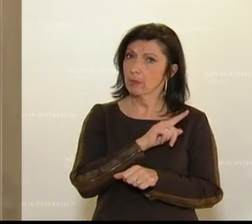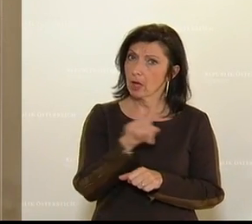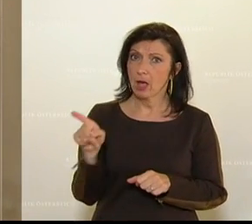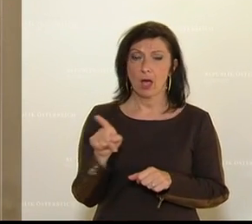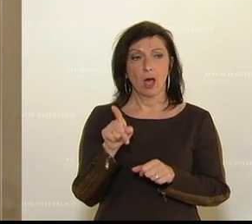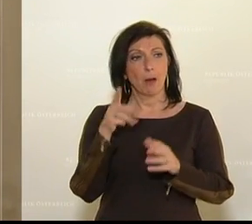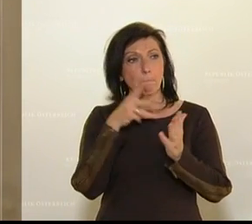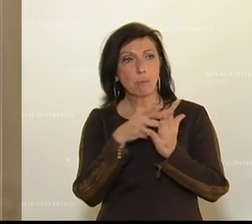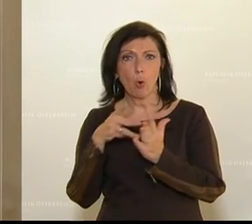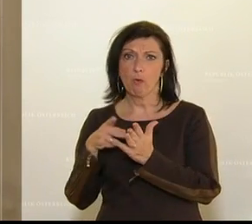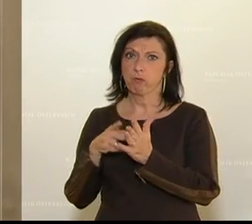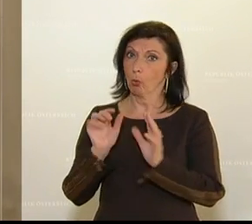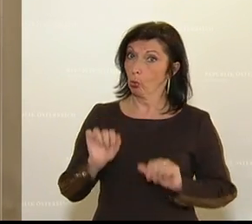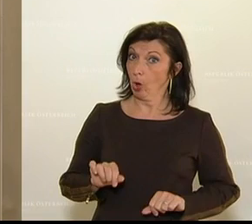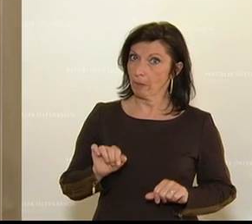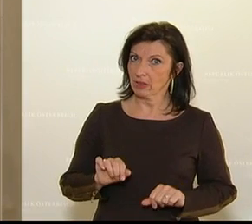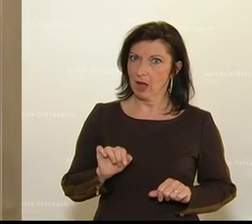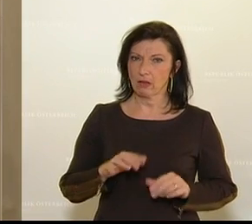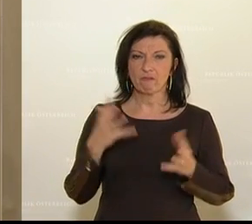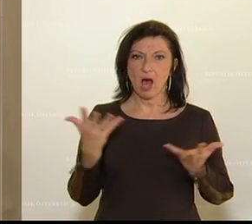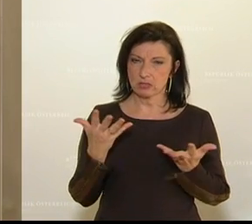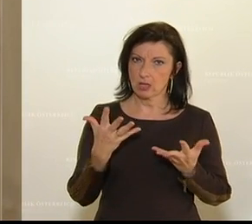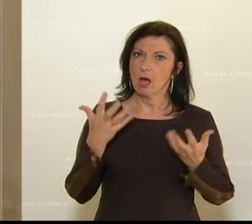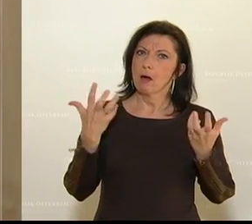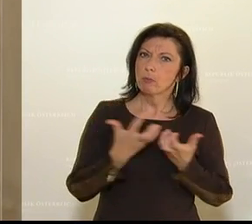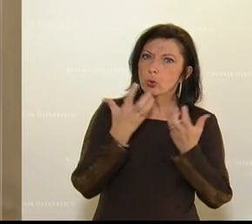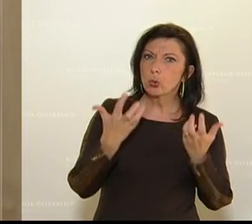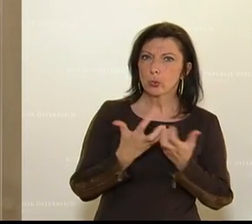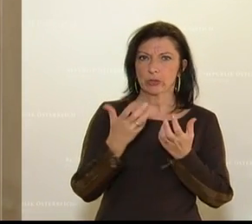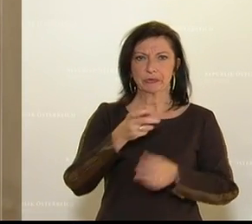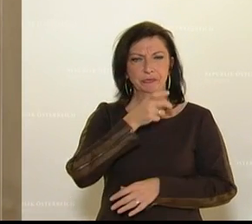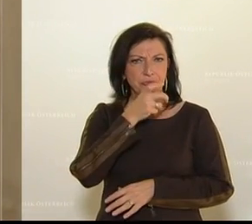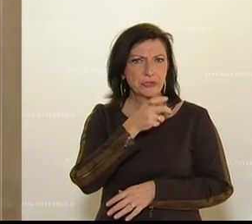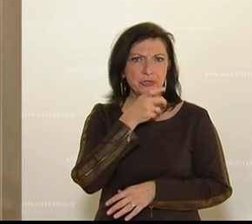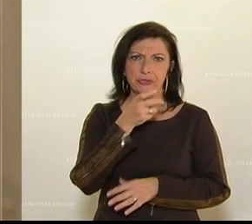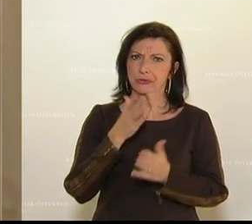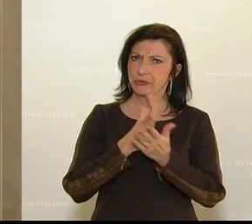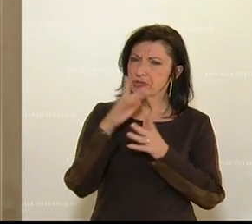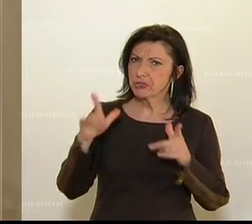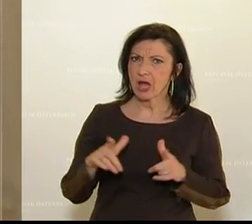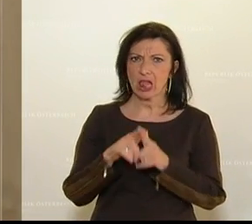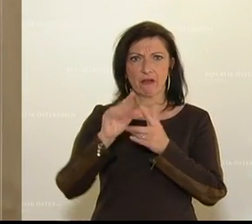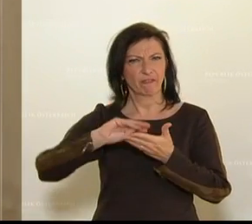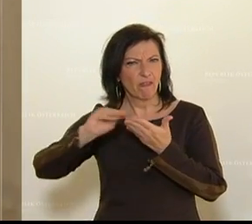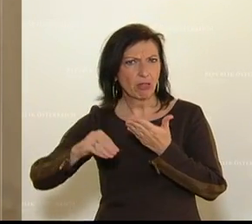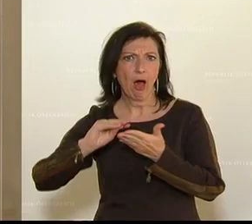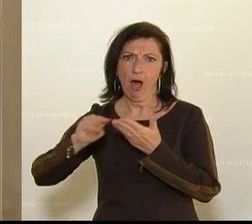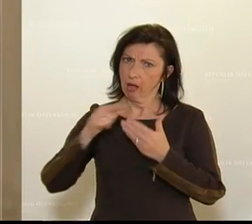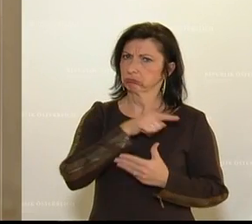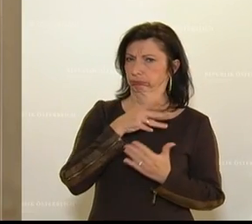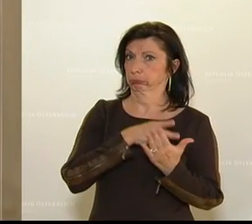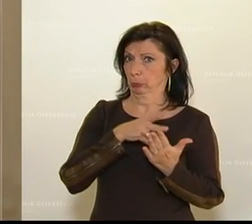und objektiv Waren, Dienstleistungen, Versicherungen, vertragliche Bedingungen und so weiter.